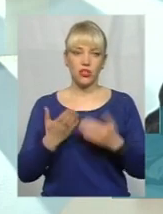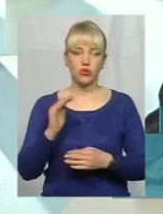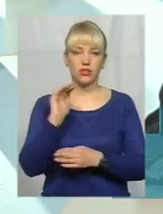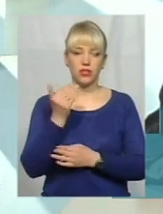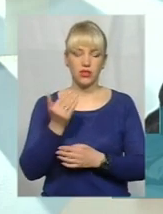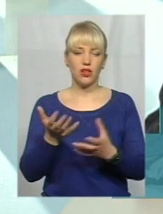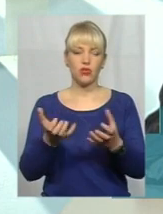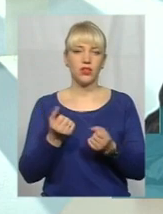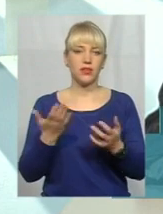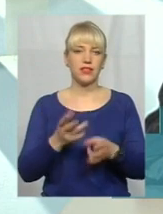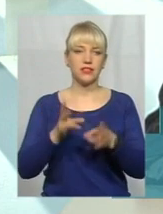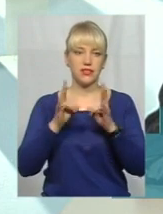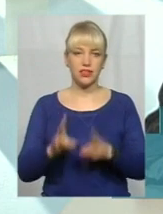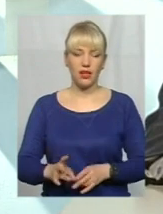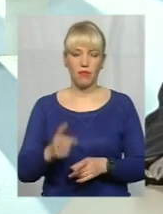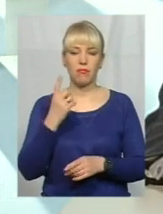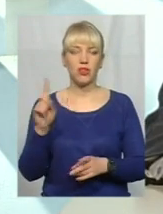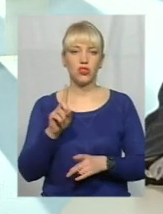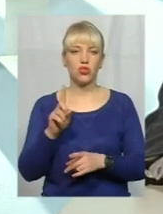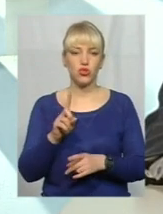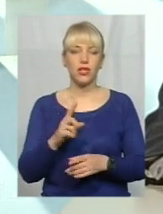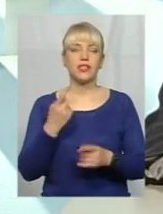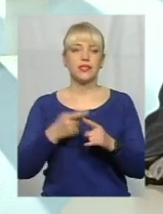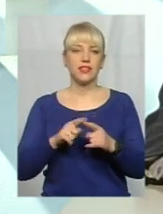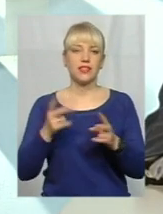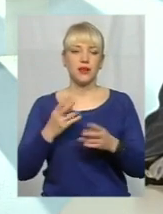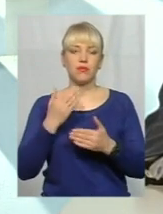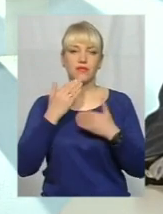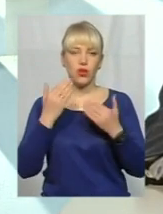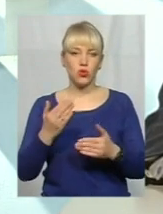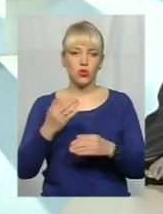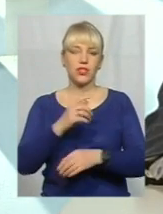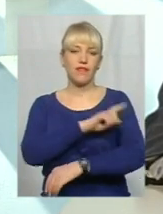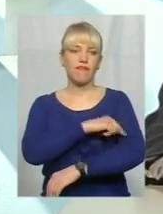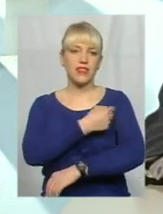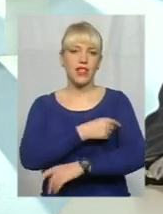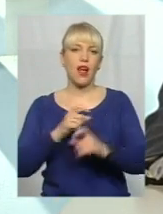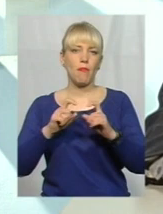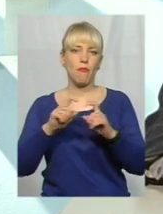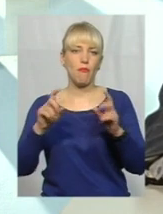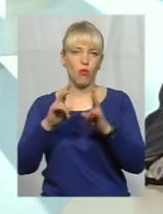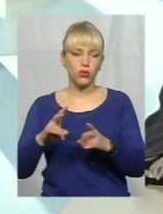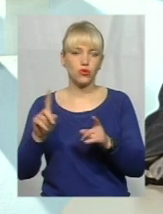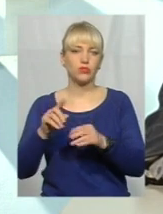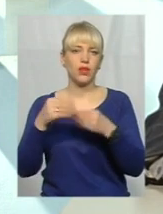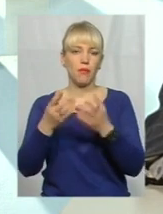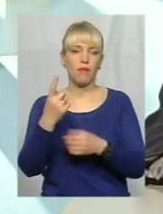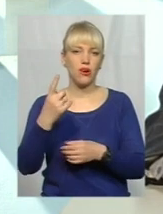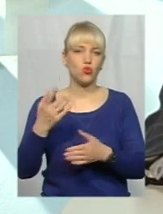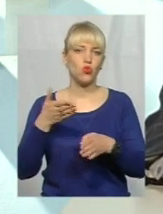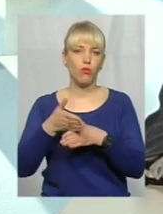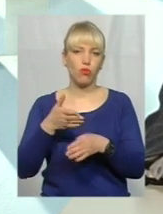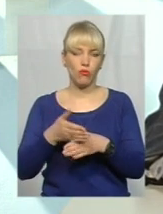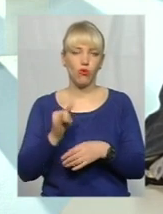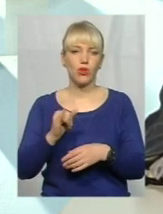отримала якісь травми, це перше, що треба звернутися в травмпункт для того, щоб надали першу допомогу і дійсно